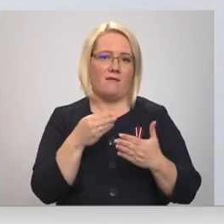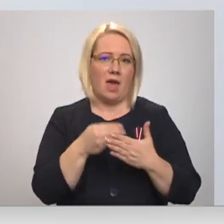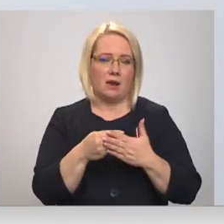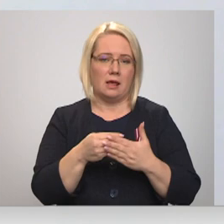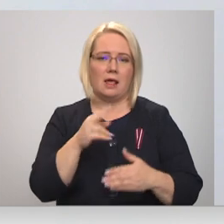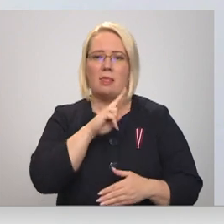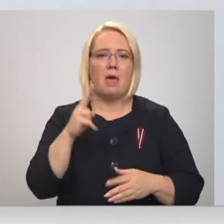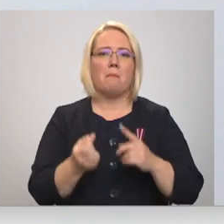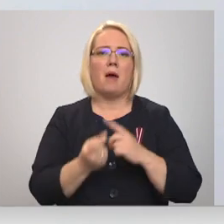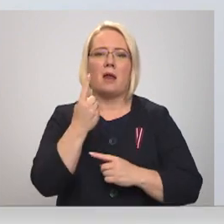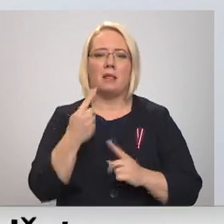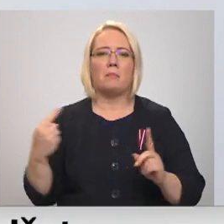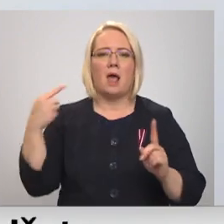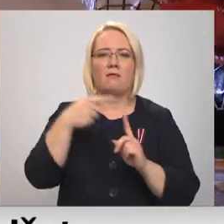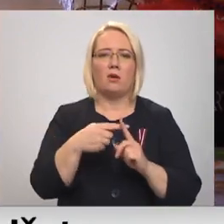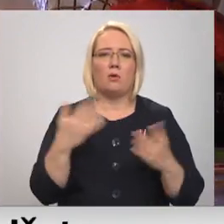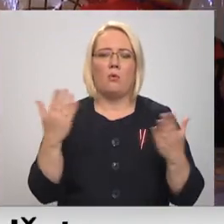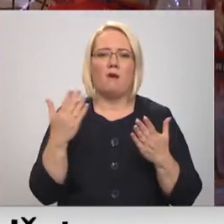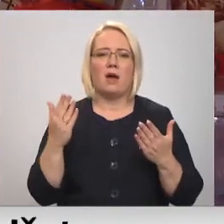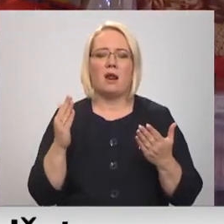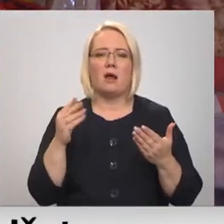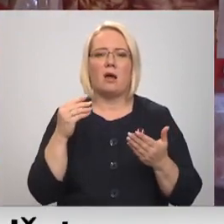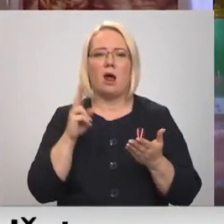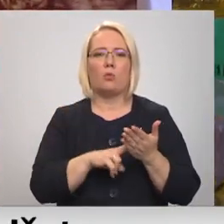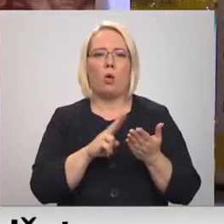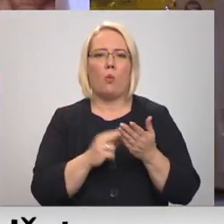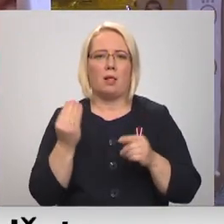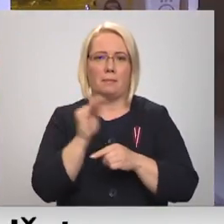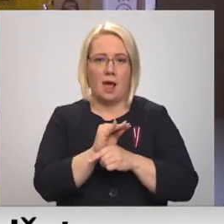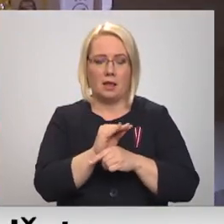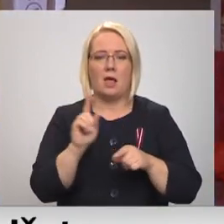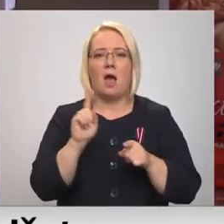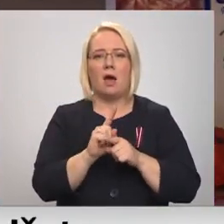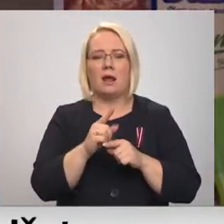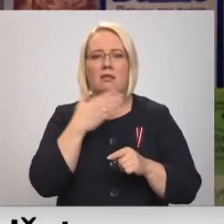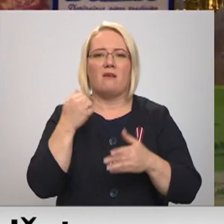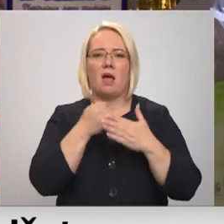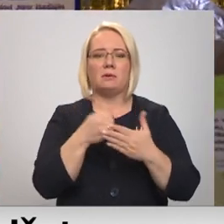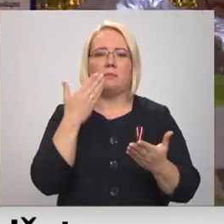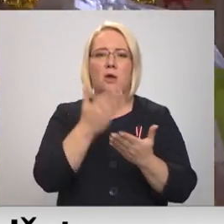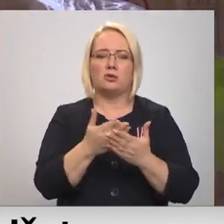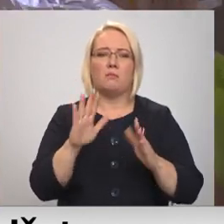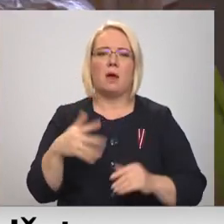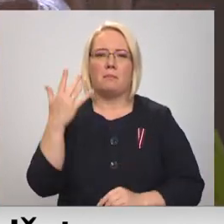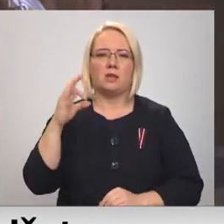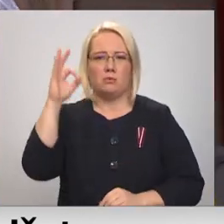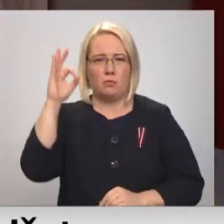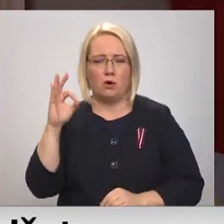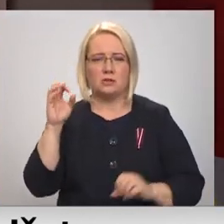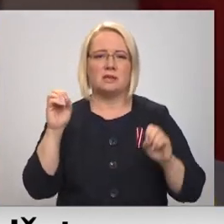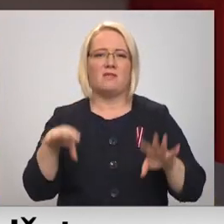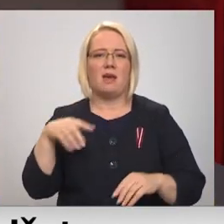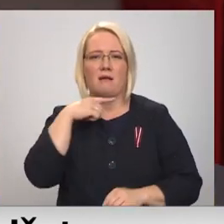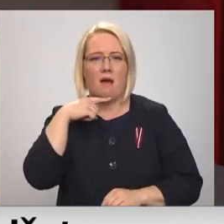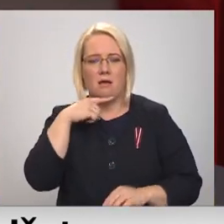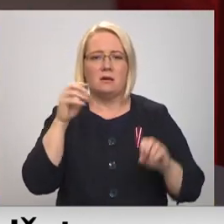pievienotā vērtība, ko var apciert par nodokli. Norādīts tik arī priekšlikums piemērot nodokli likmi 5% apmērā, svaigai gaļai,